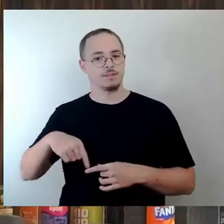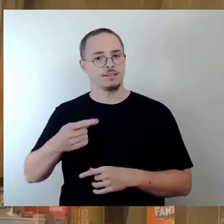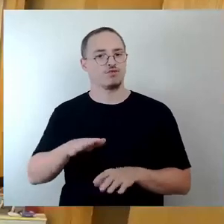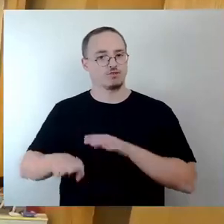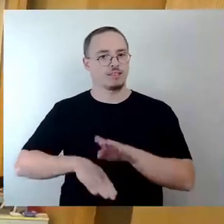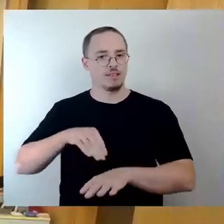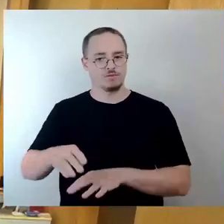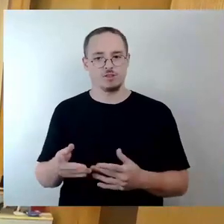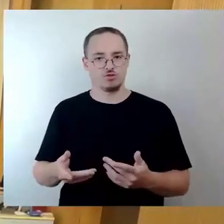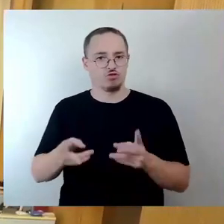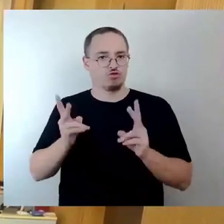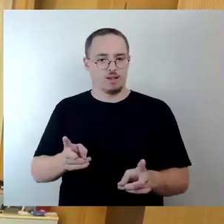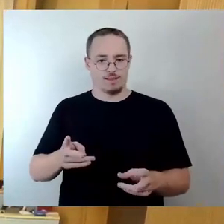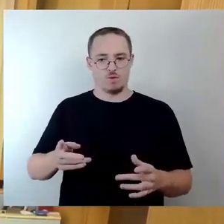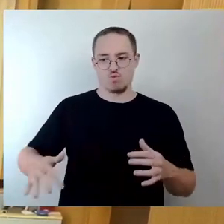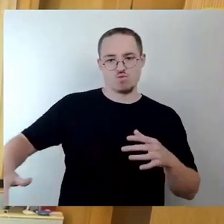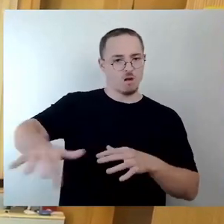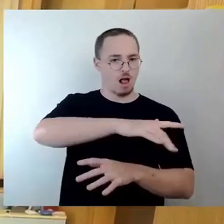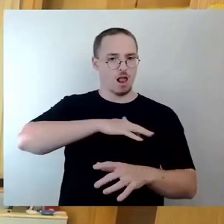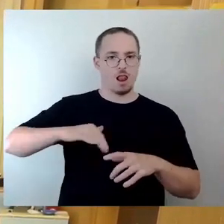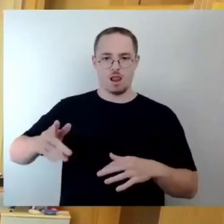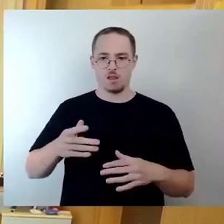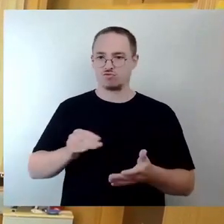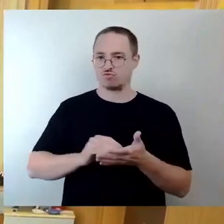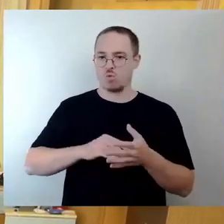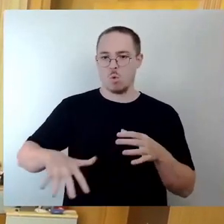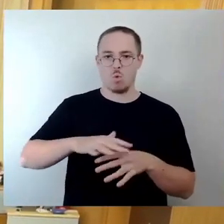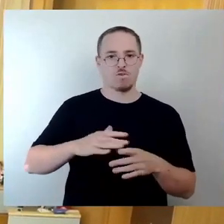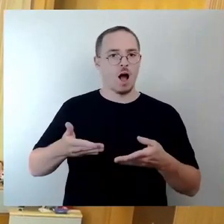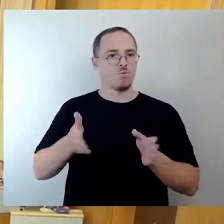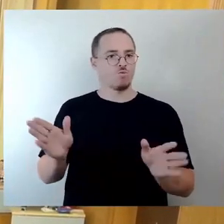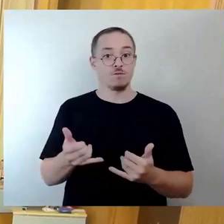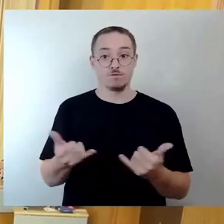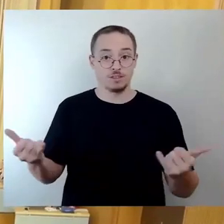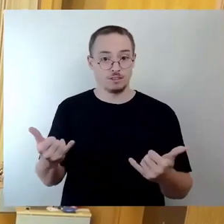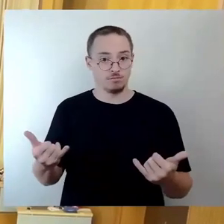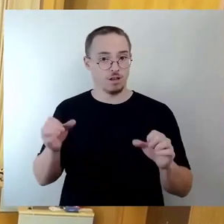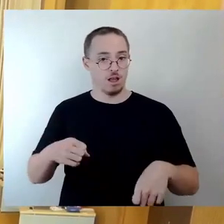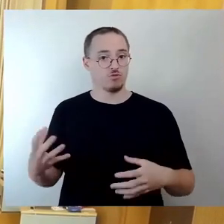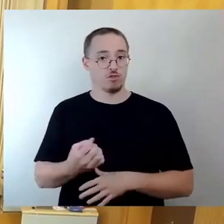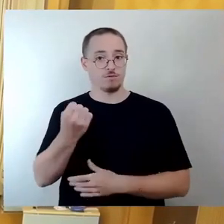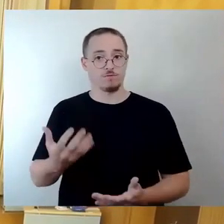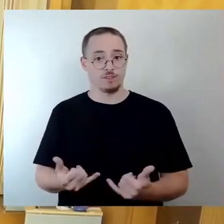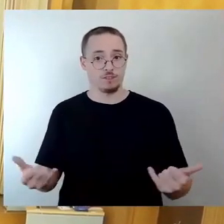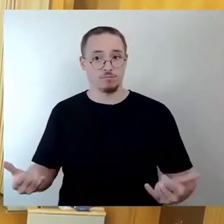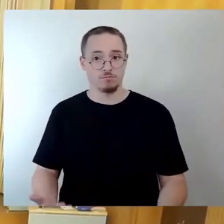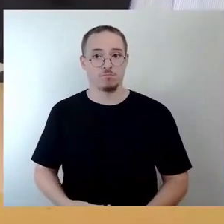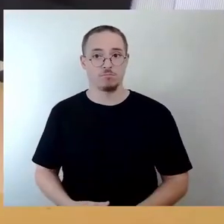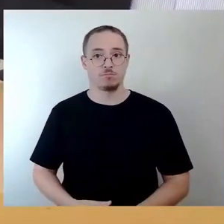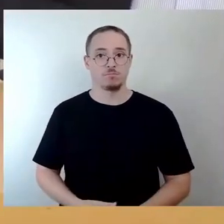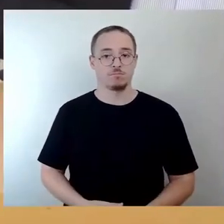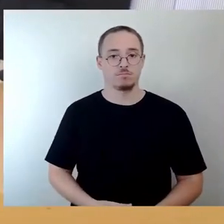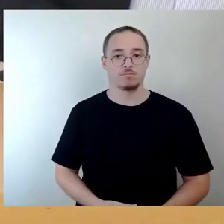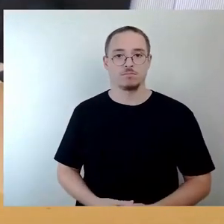vielen Dank für die Frage, die ich entsprechend auch selber beantworte. Zum Thema Beteiligungsinteresse, es wurden alle Schulen